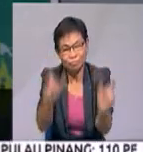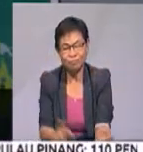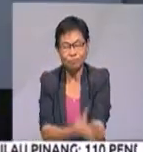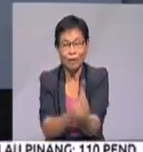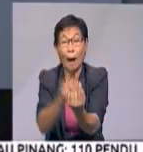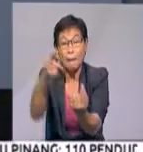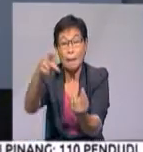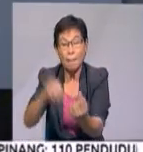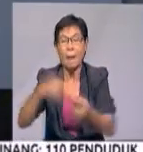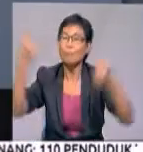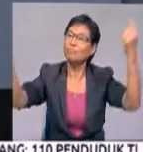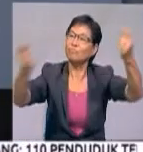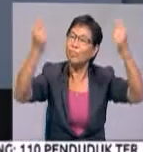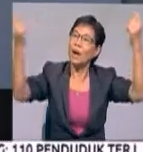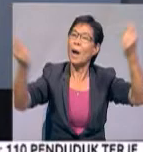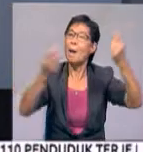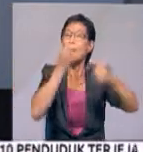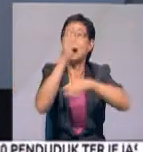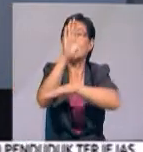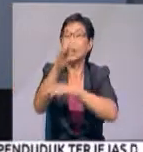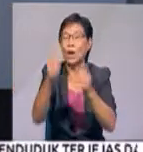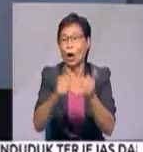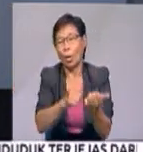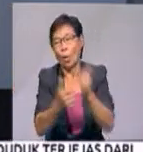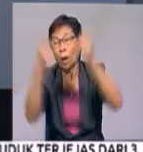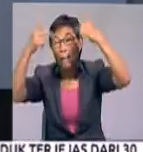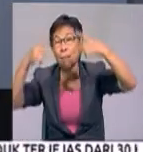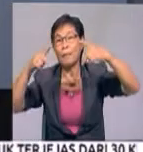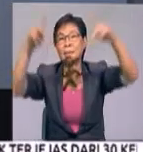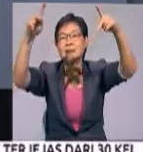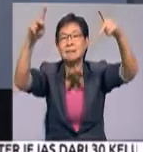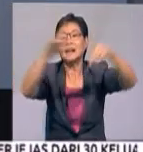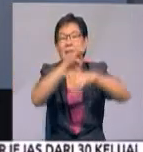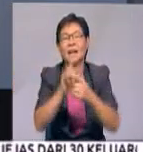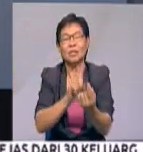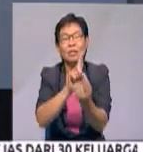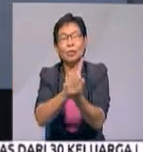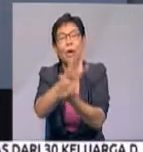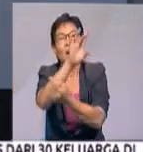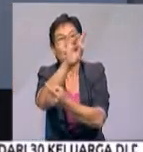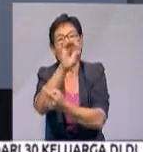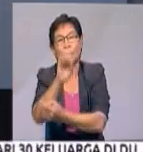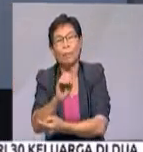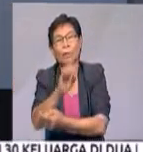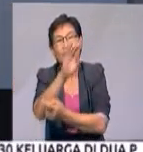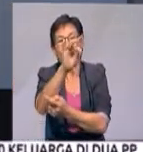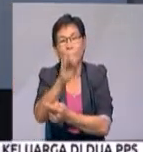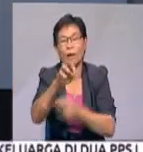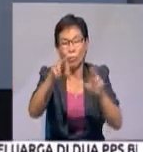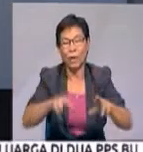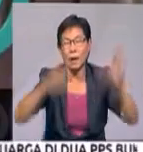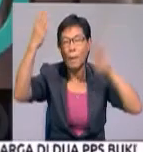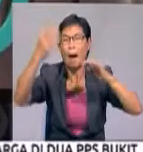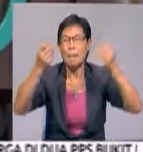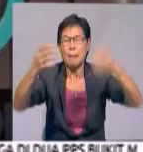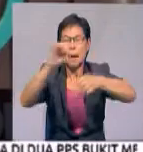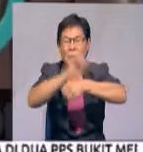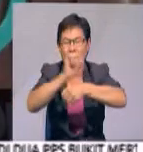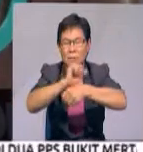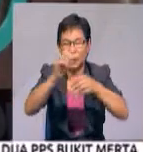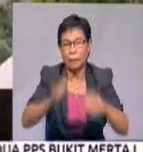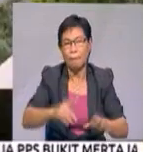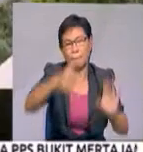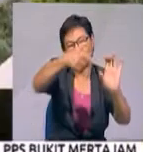Menteri juga akan diraihkan Majlis Makasiang oleh Presiden Gulben Guli serta bertemu 80 rakyat Malaysia yang majoritinya adalah pekerja Petronas.